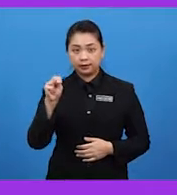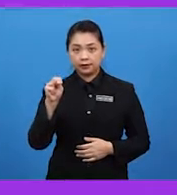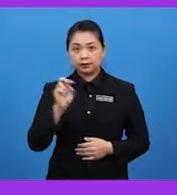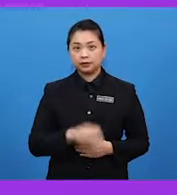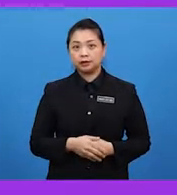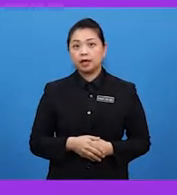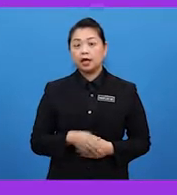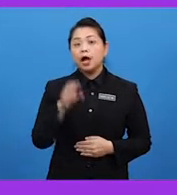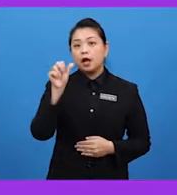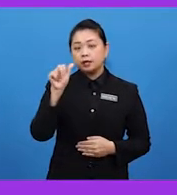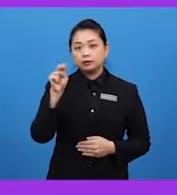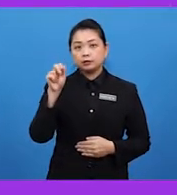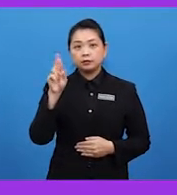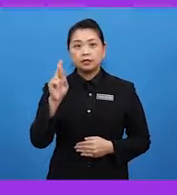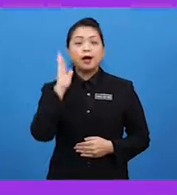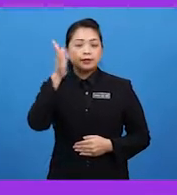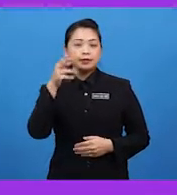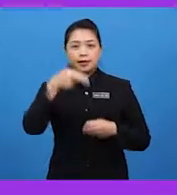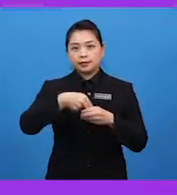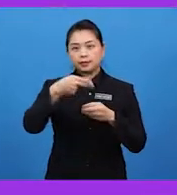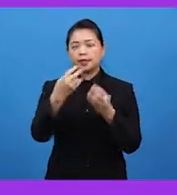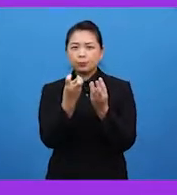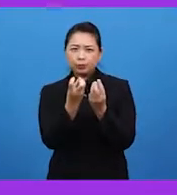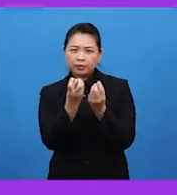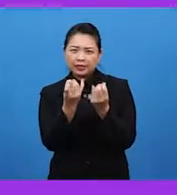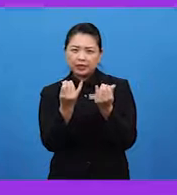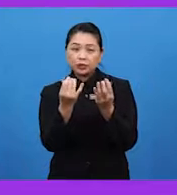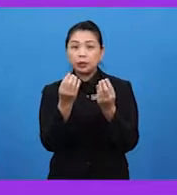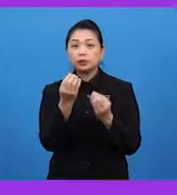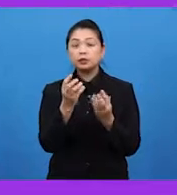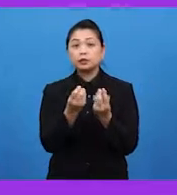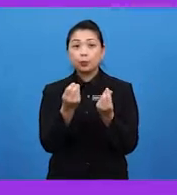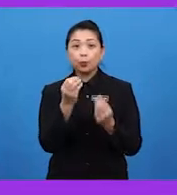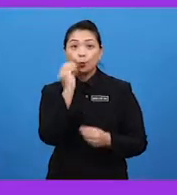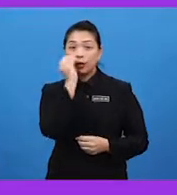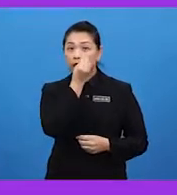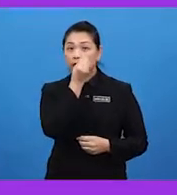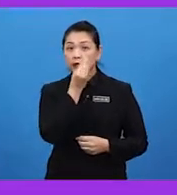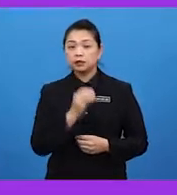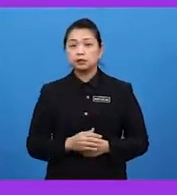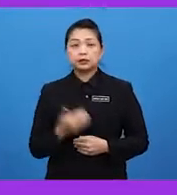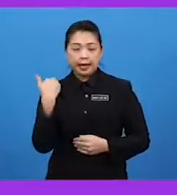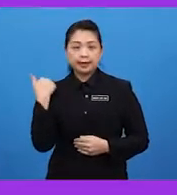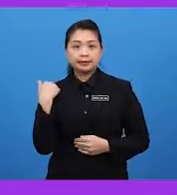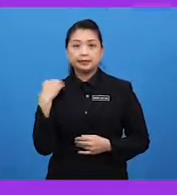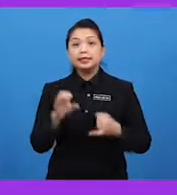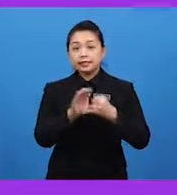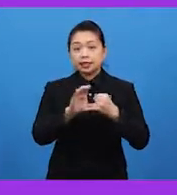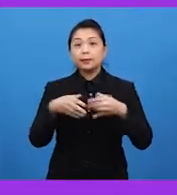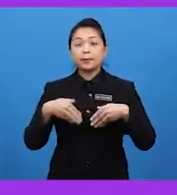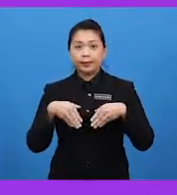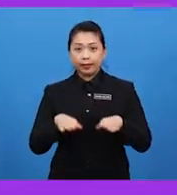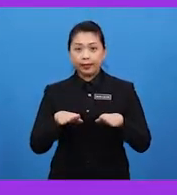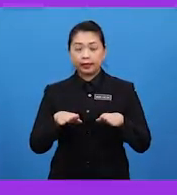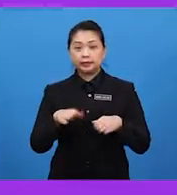Enter akan menghasilkan butir debunga. Butir debunga ini mengandungi sel pembiakan